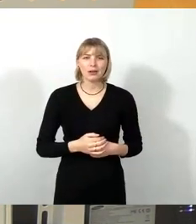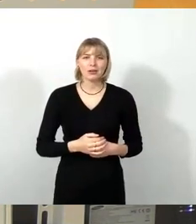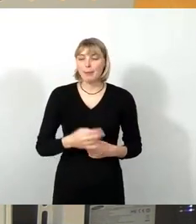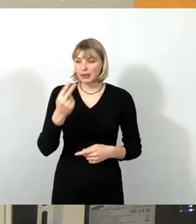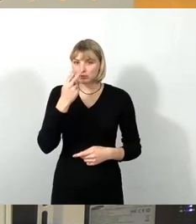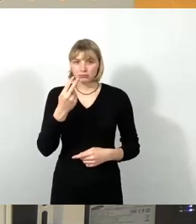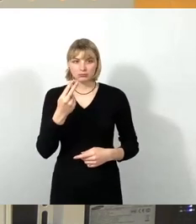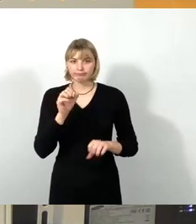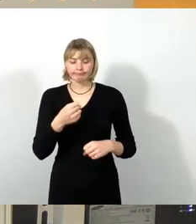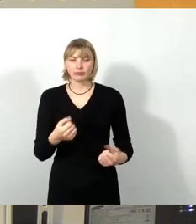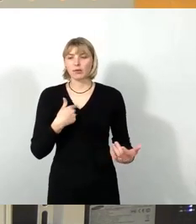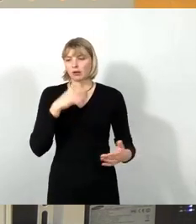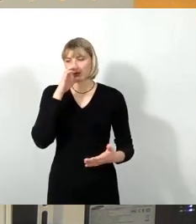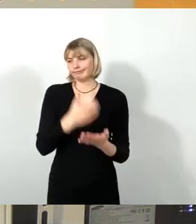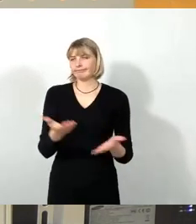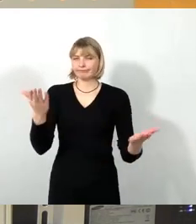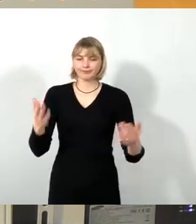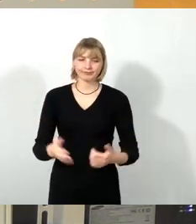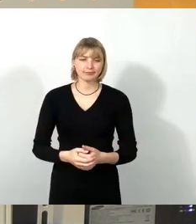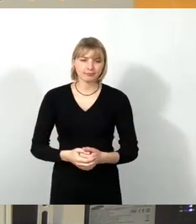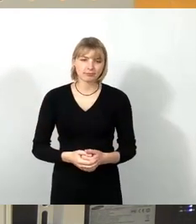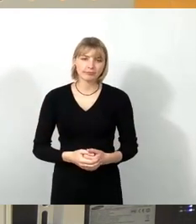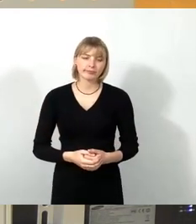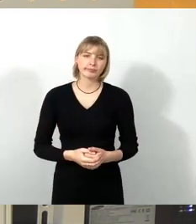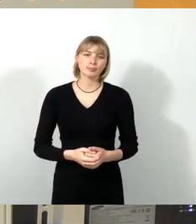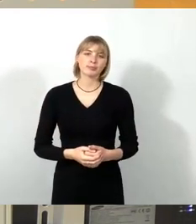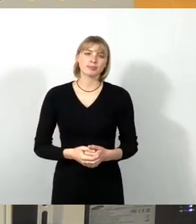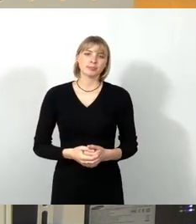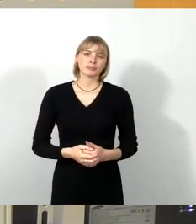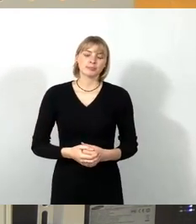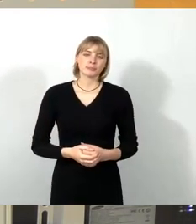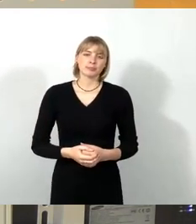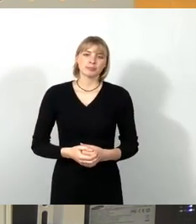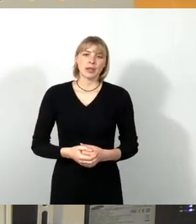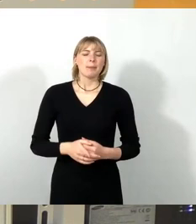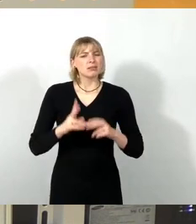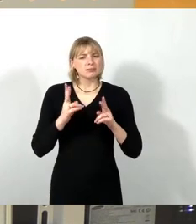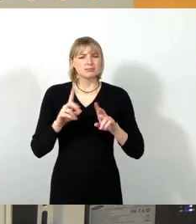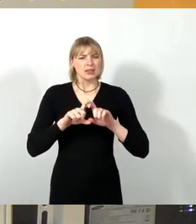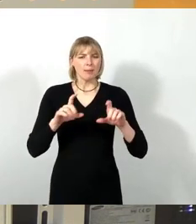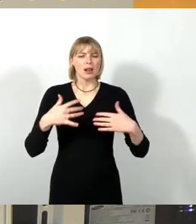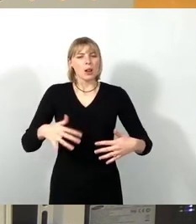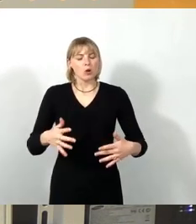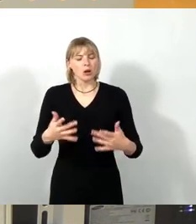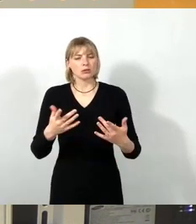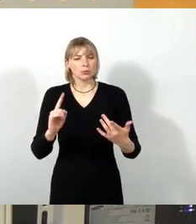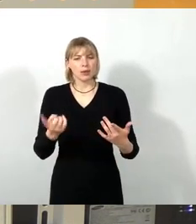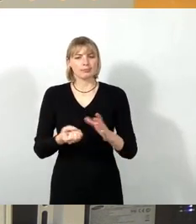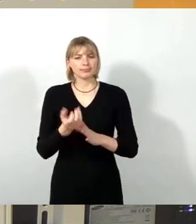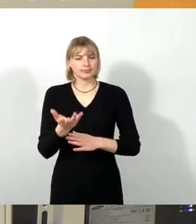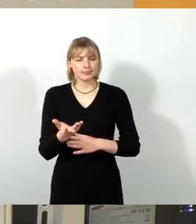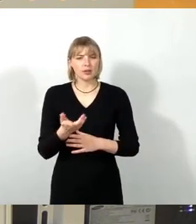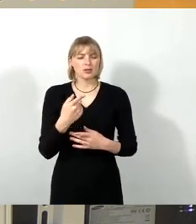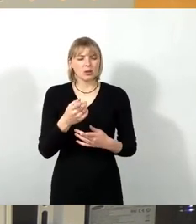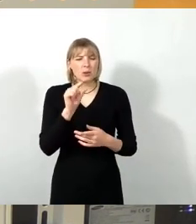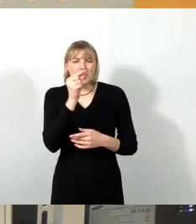Also, ganz locker, das ist ein so kleiner, feiner Antrag. Da steht